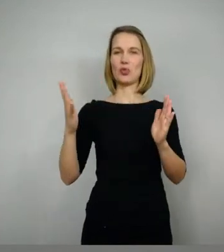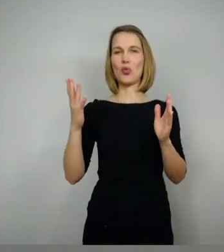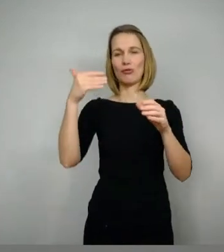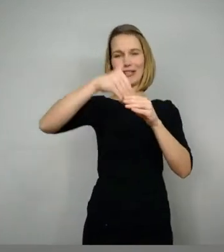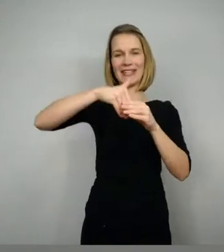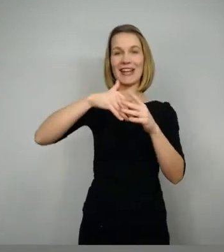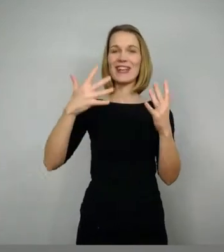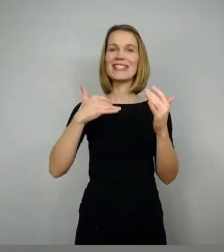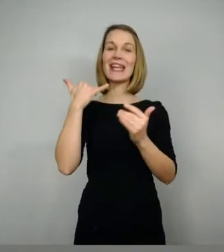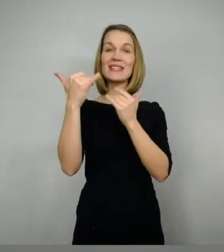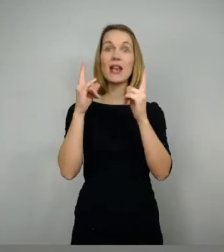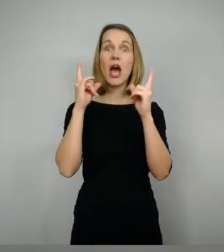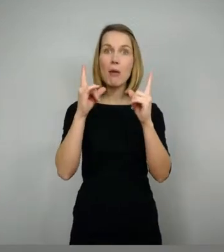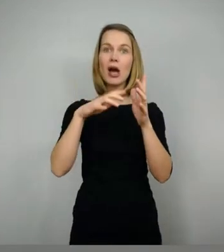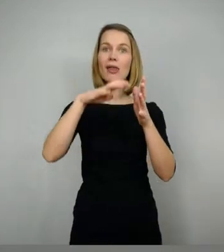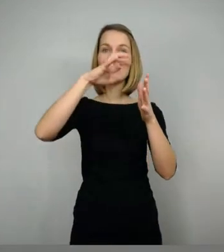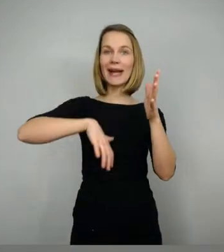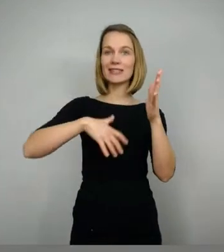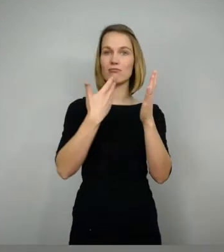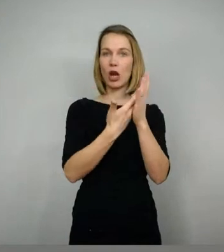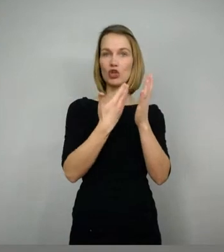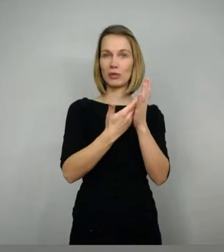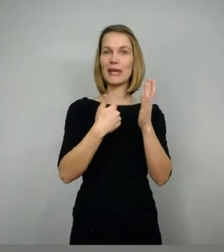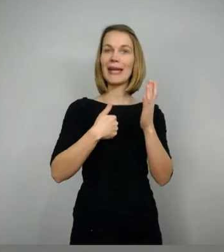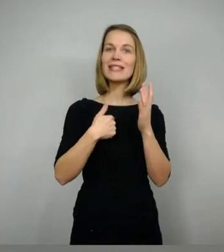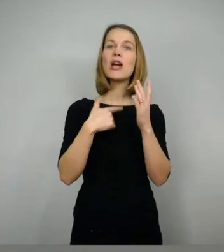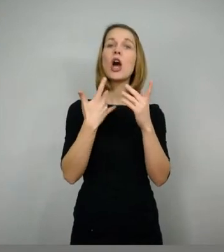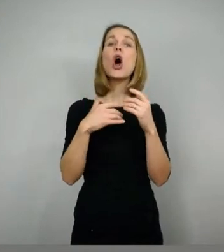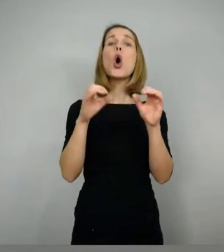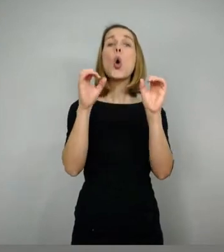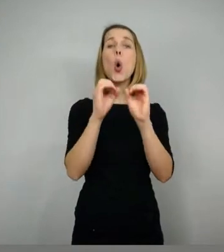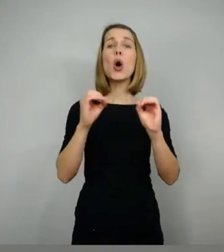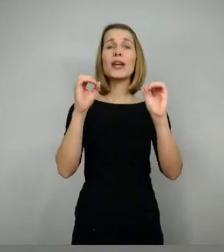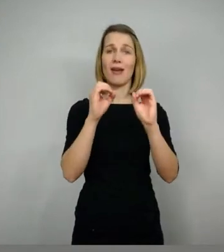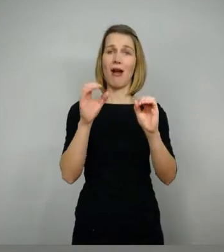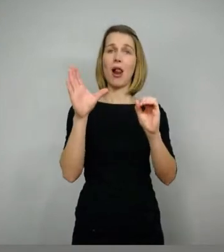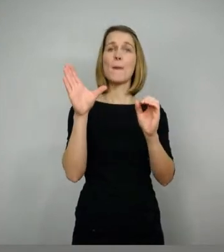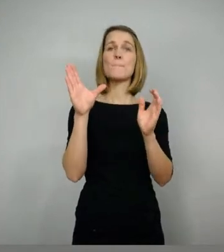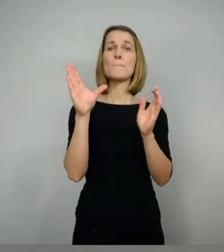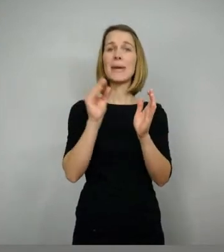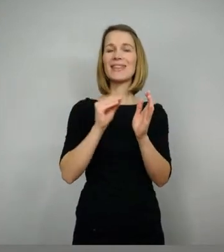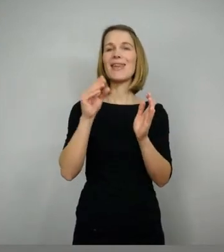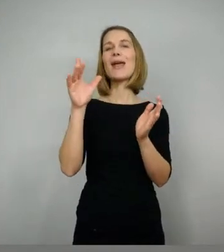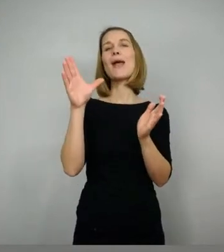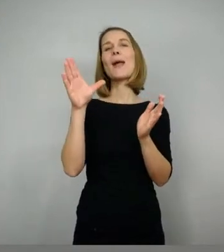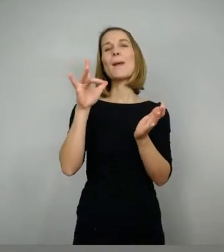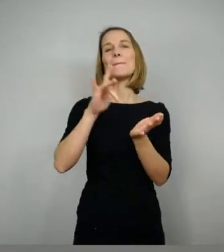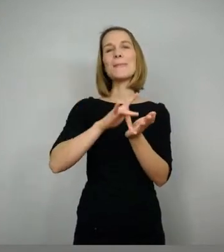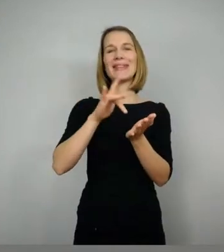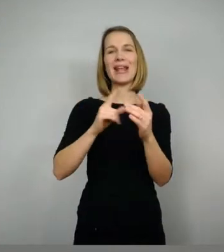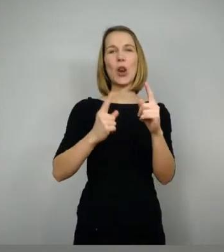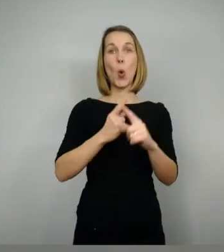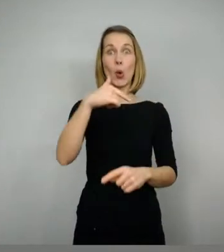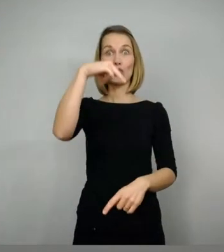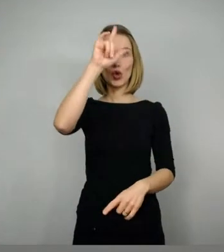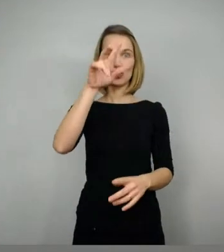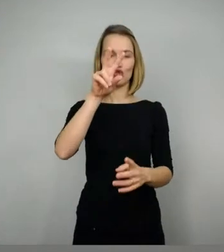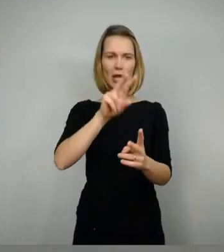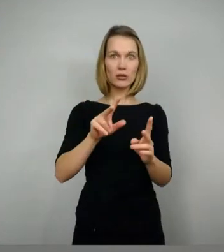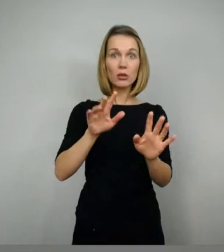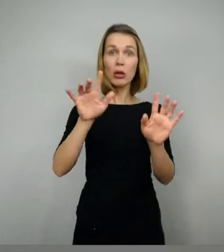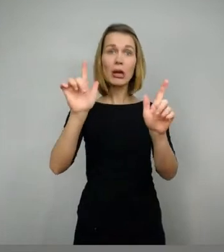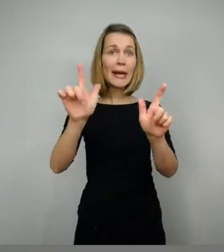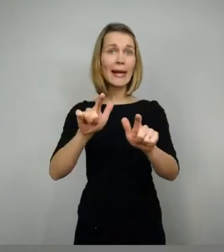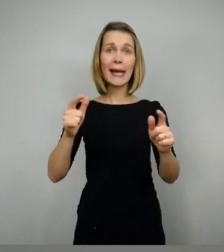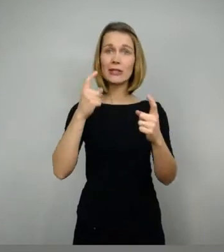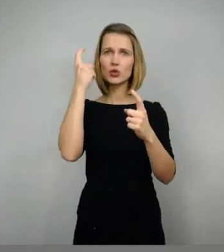im Mittelhochdeutschen Original vorlesen. Aber keine Sorge, auch wenn das erstmal total fremd aussieht und ein bisschen komisch klingt, werdet ihr